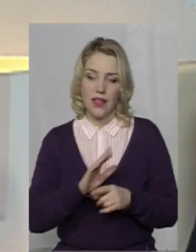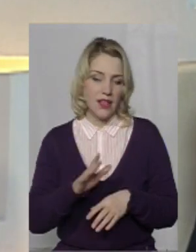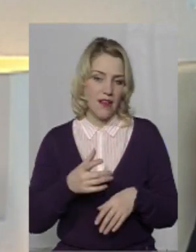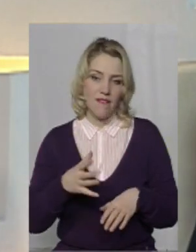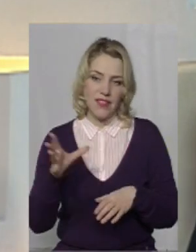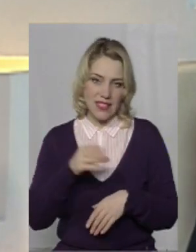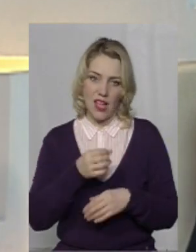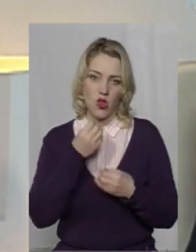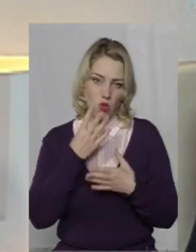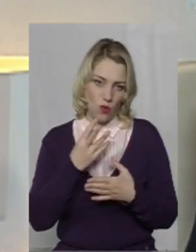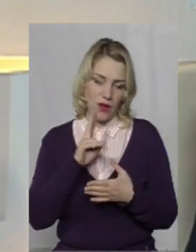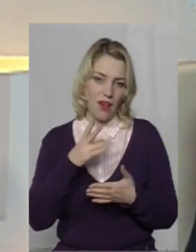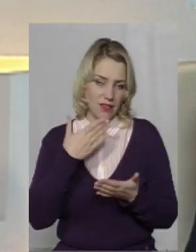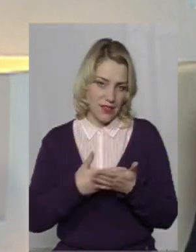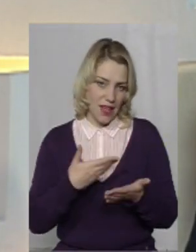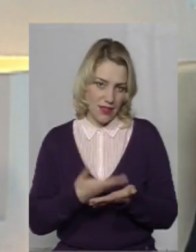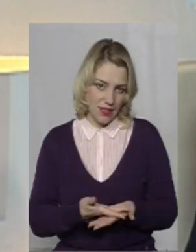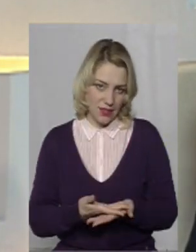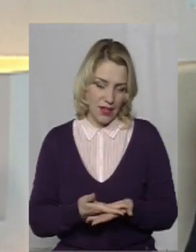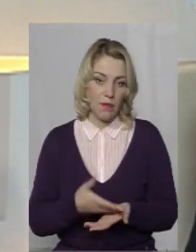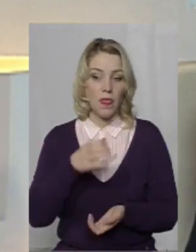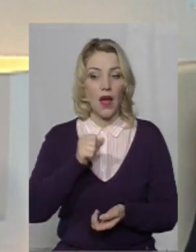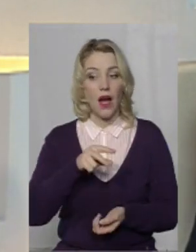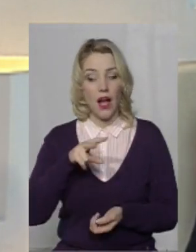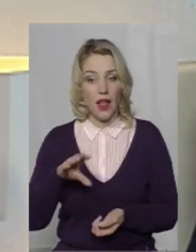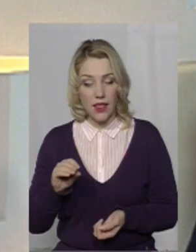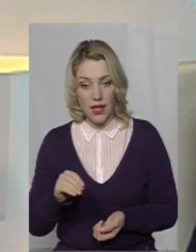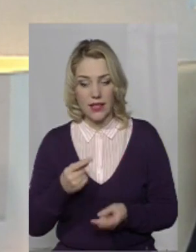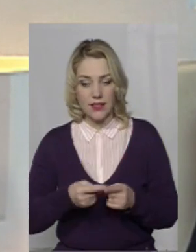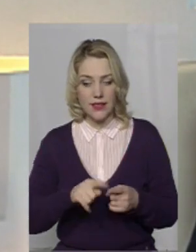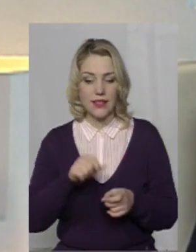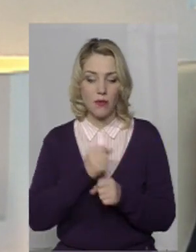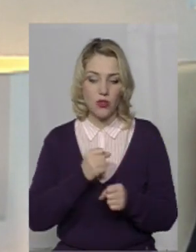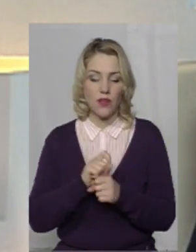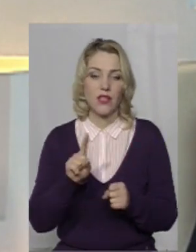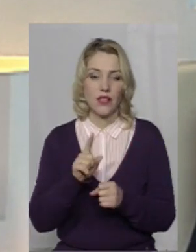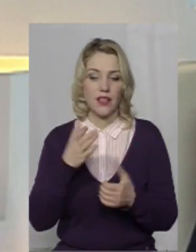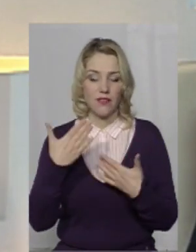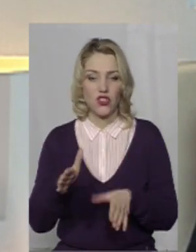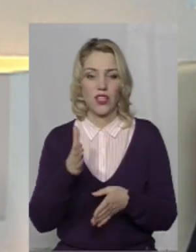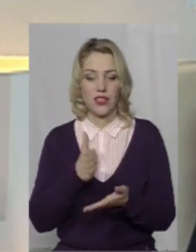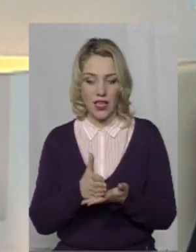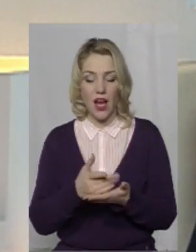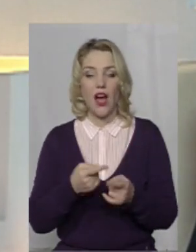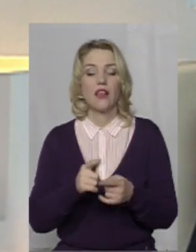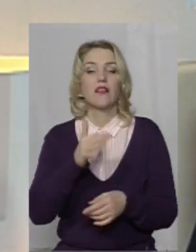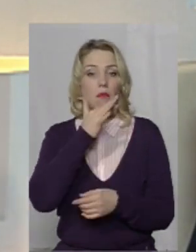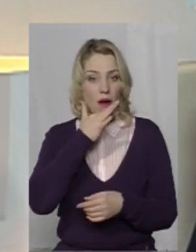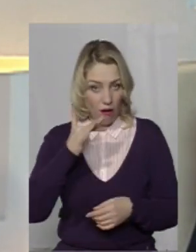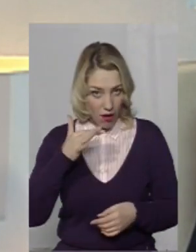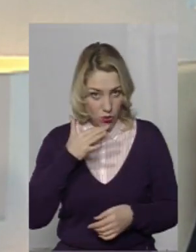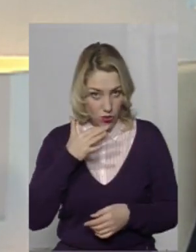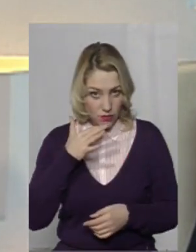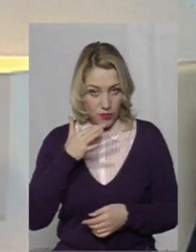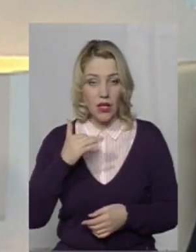як здається на перший погляд, але ті напрацювання, які є, а їх досить багато, і